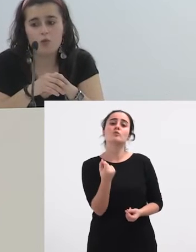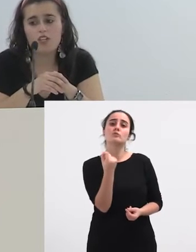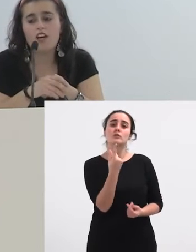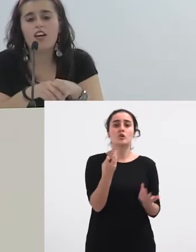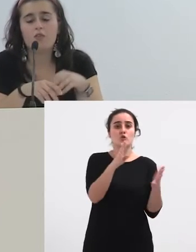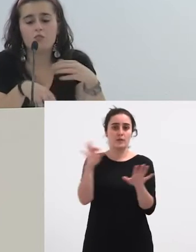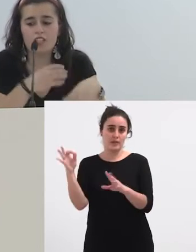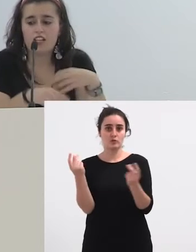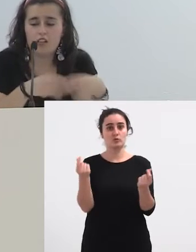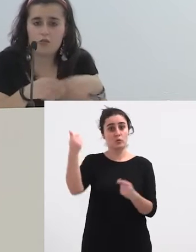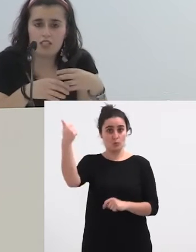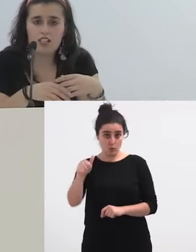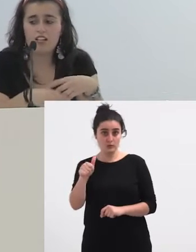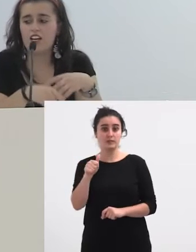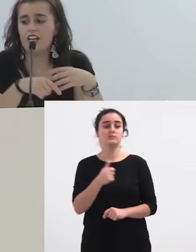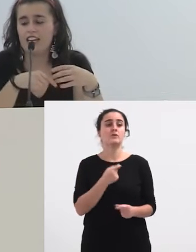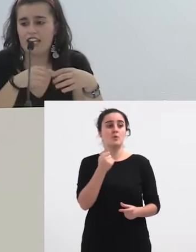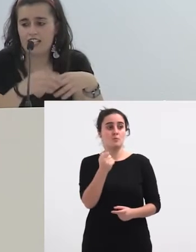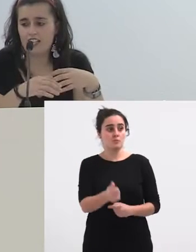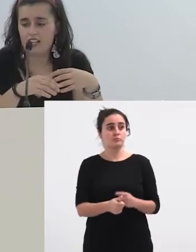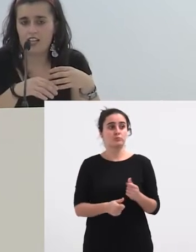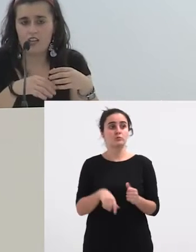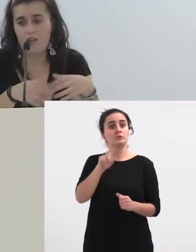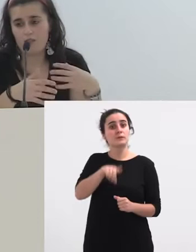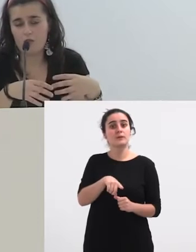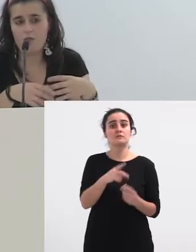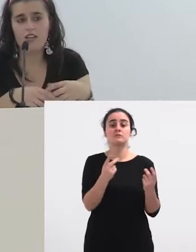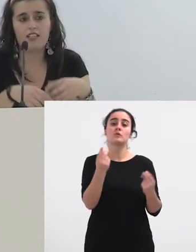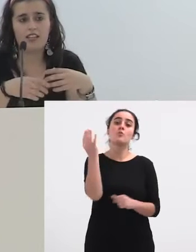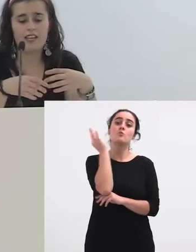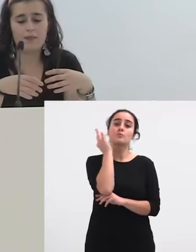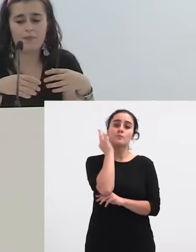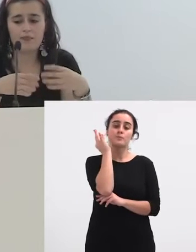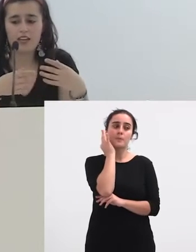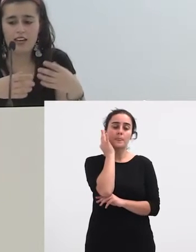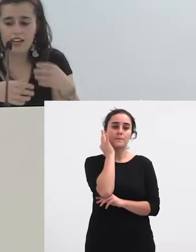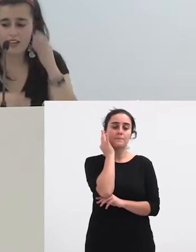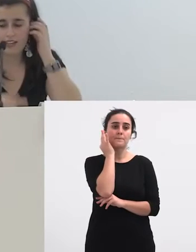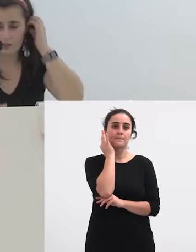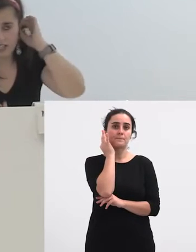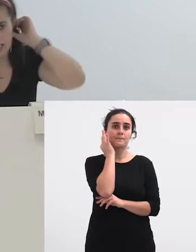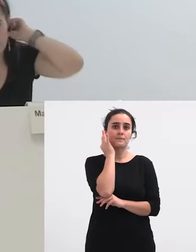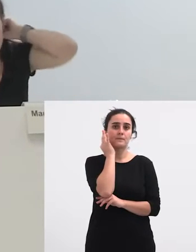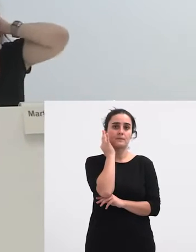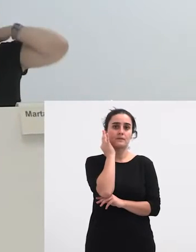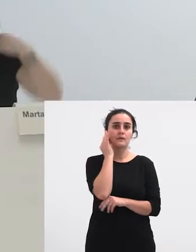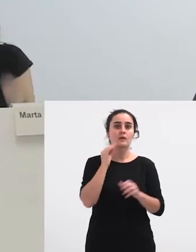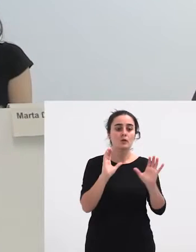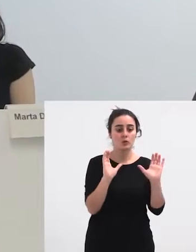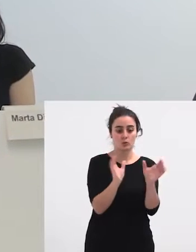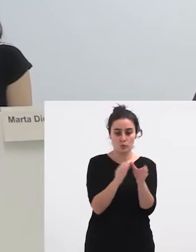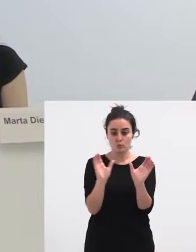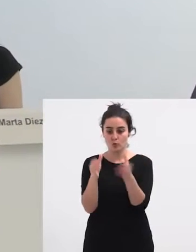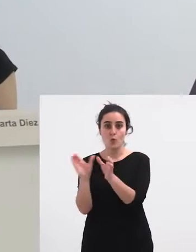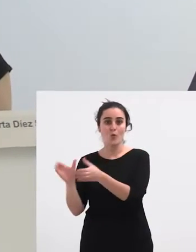blusa Gutxinaka gutxinaka neskak emakumeak kuadrilletan sartzen